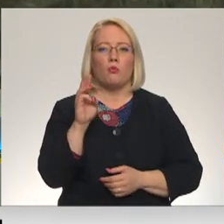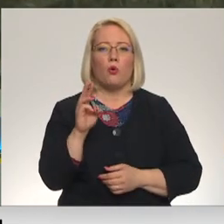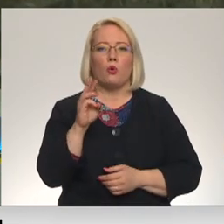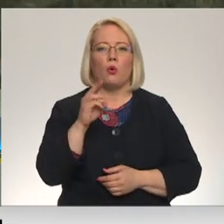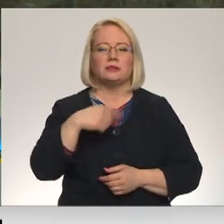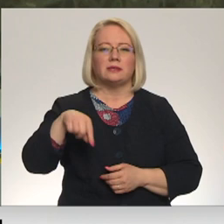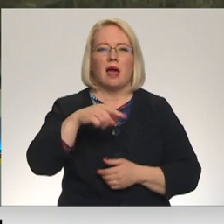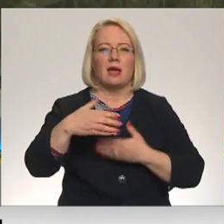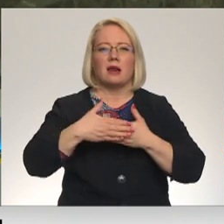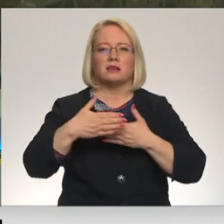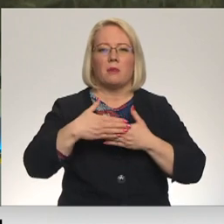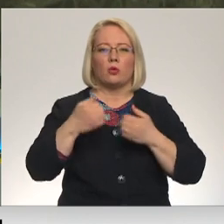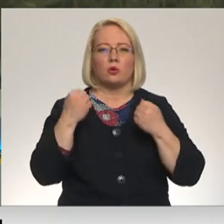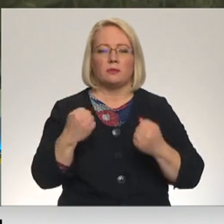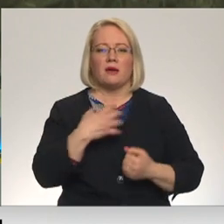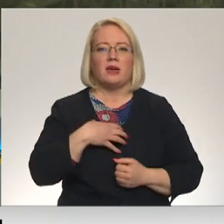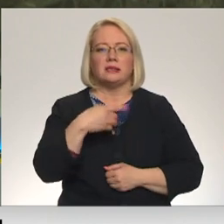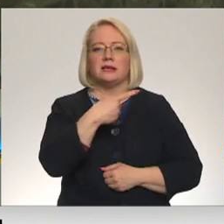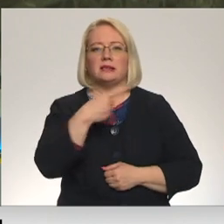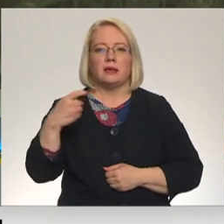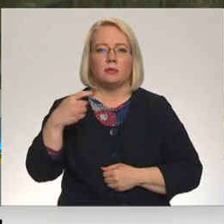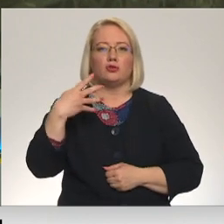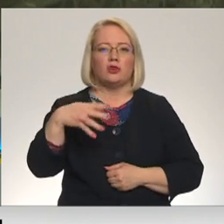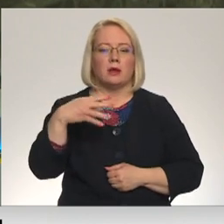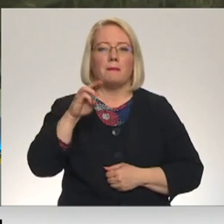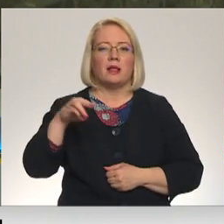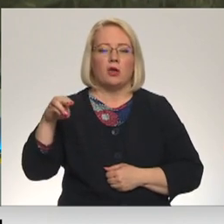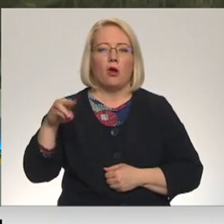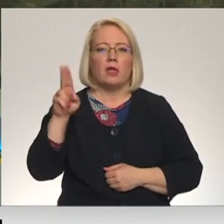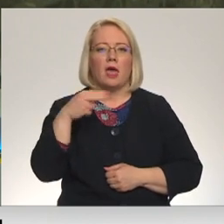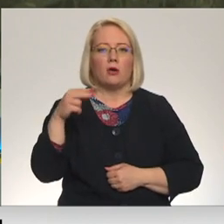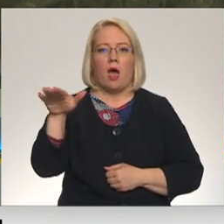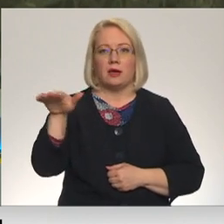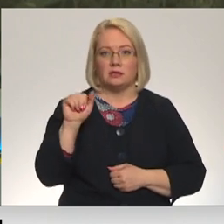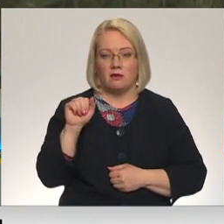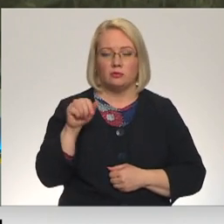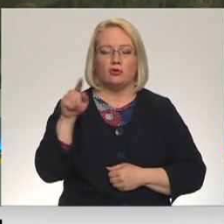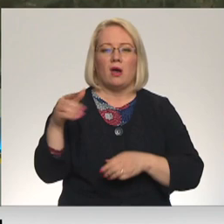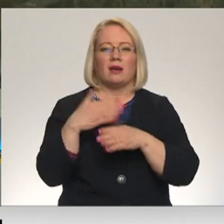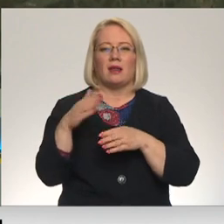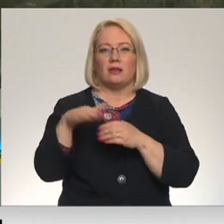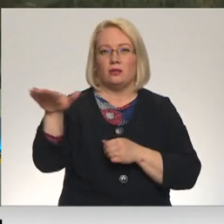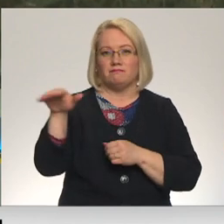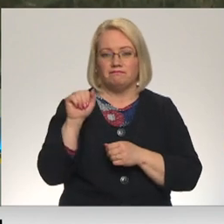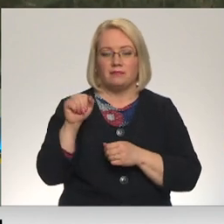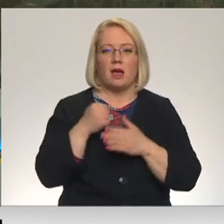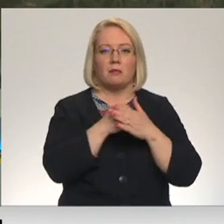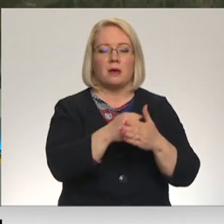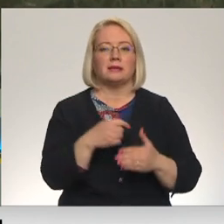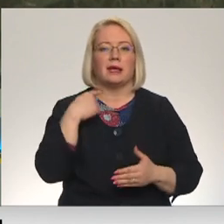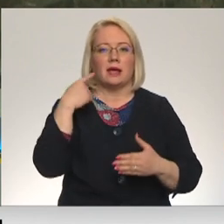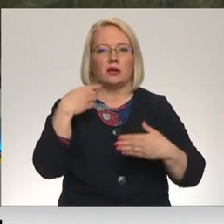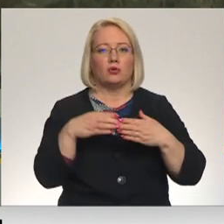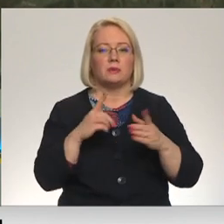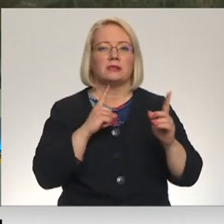nostiprināšanai vajadzīgs vairāk nekā 140 miljonu eiro aizdevums. Naudas aizņemšanos no valsts šodien atbalstīja Rīgas domas